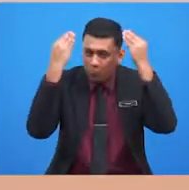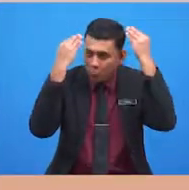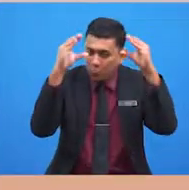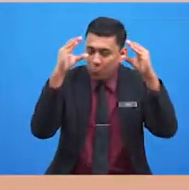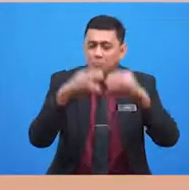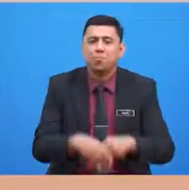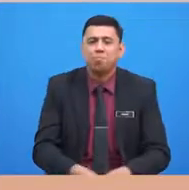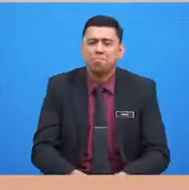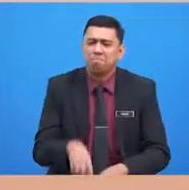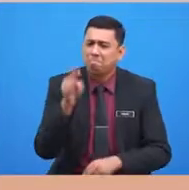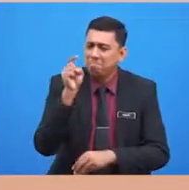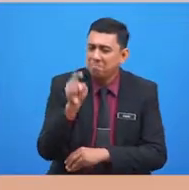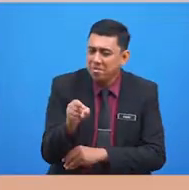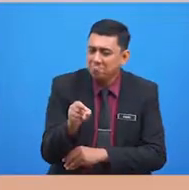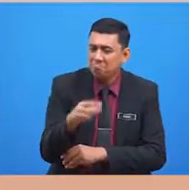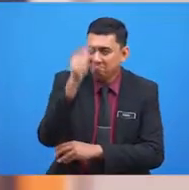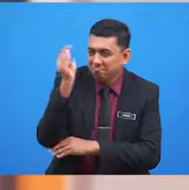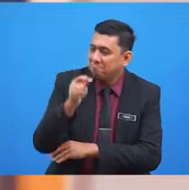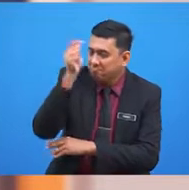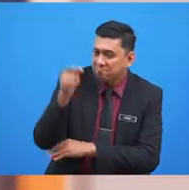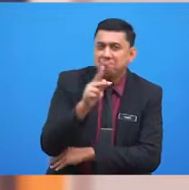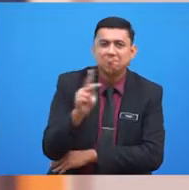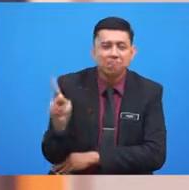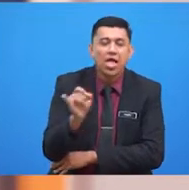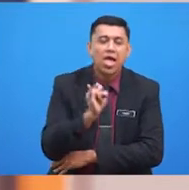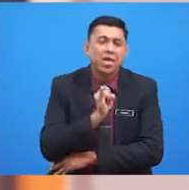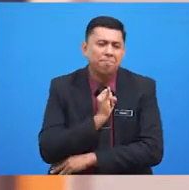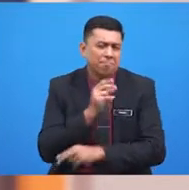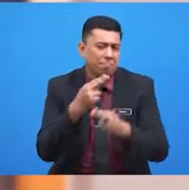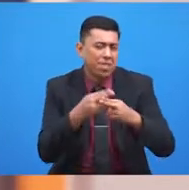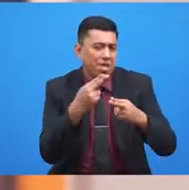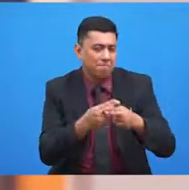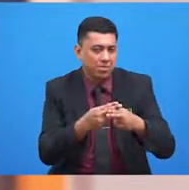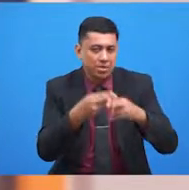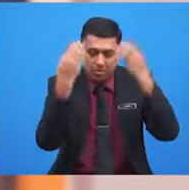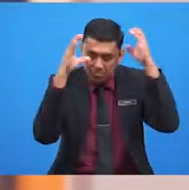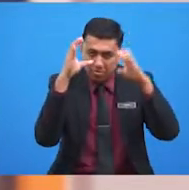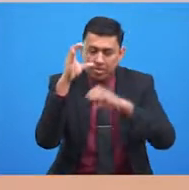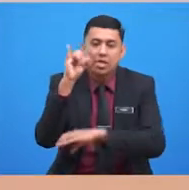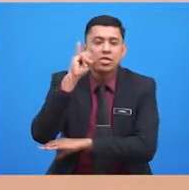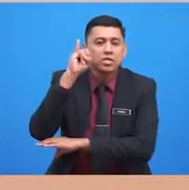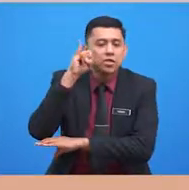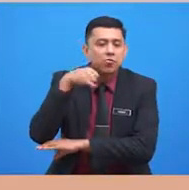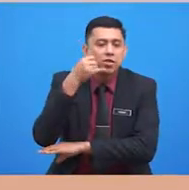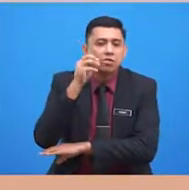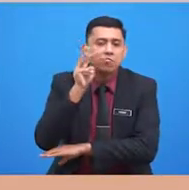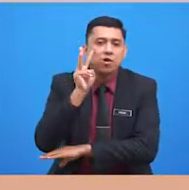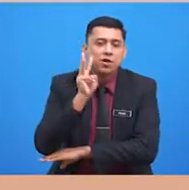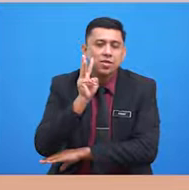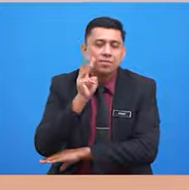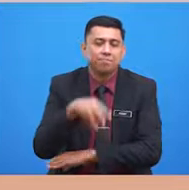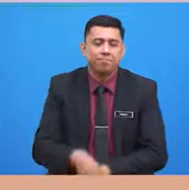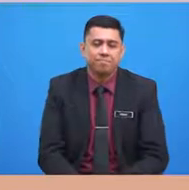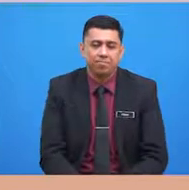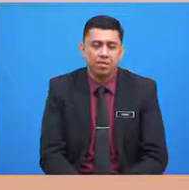murid-murid tertanya-tanyakan. Saya, Cikgu Jiwaniswari Kupusami dari Sekolah